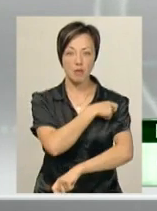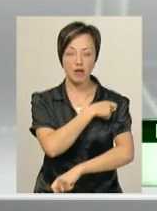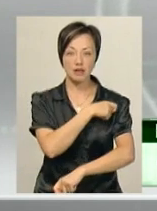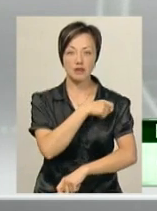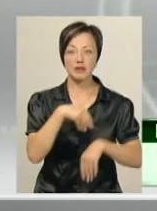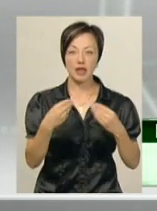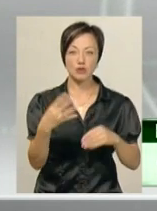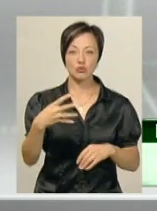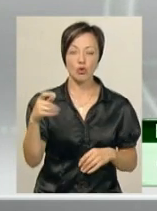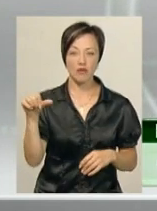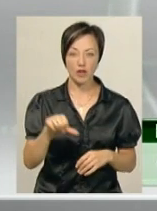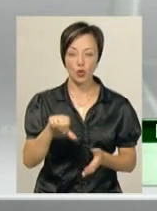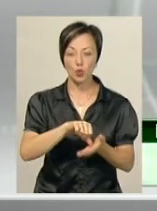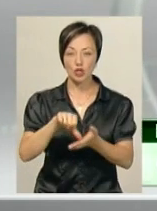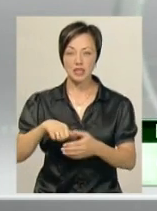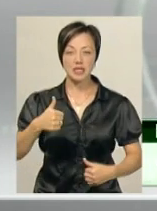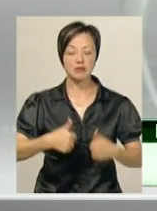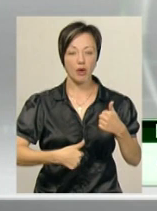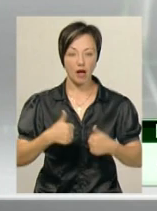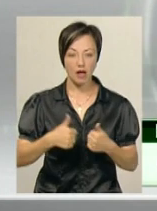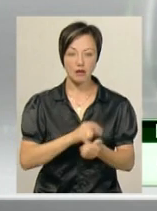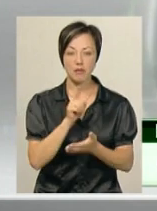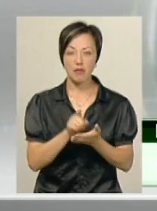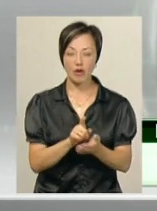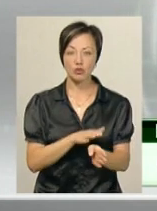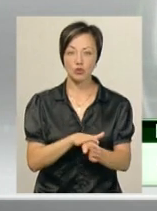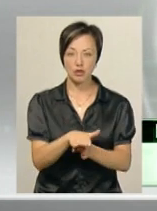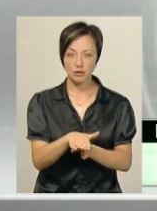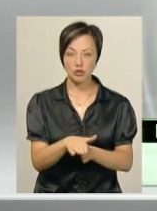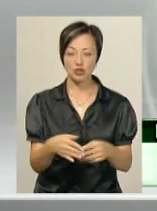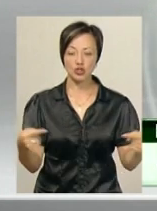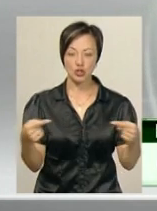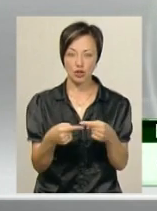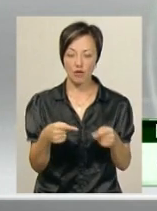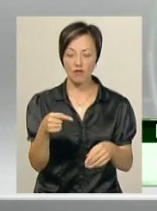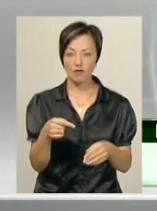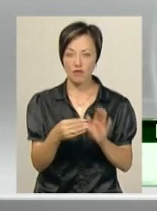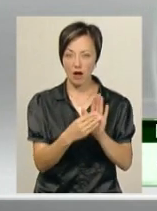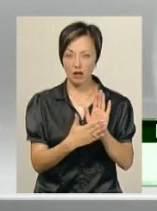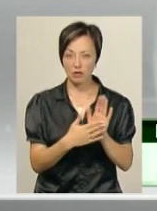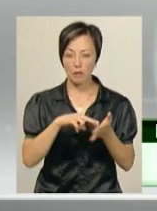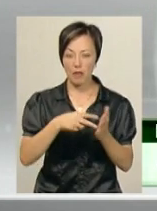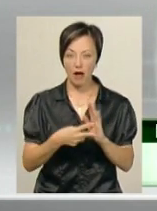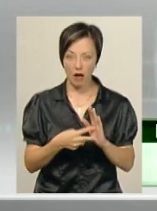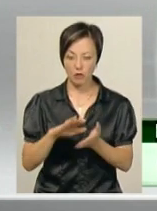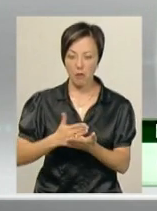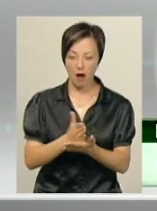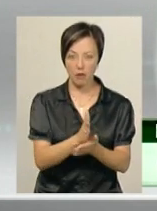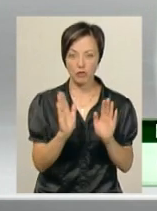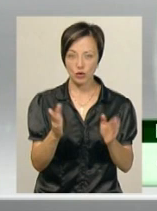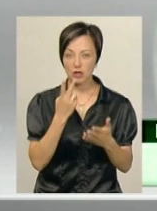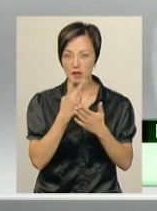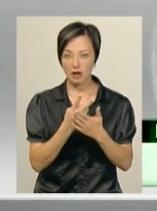дається 40 хвилин. Учасники змагання мають дотримуватися чітко вказаного плану, мапу, яка буде